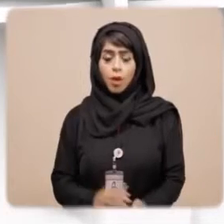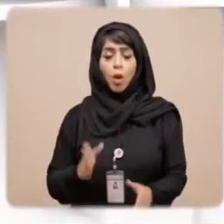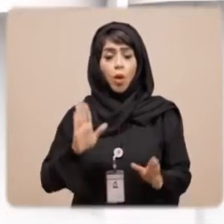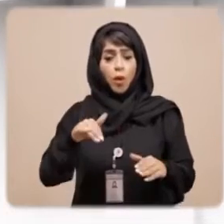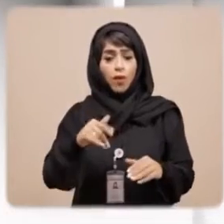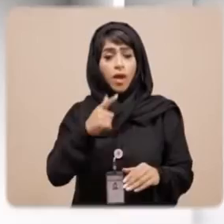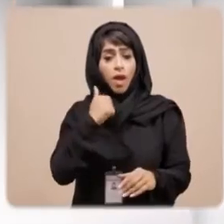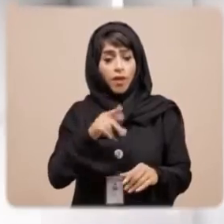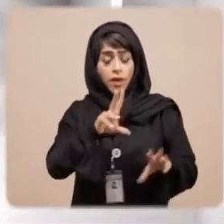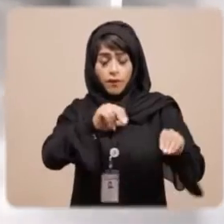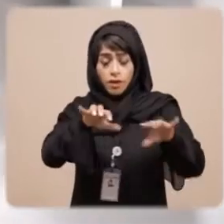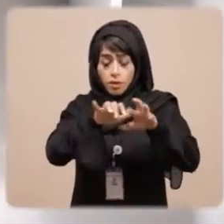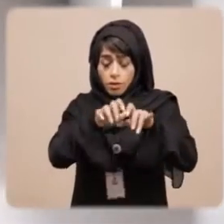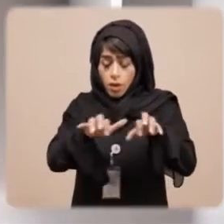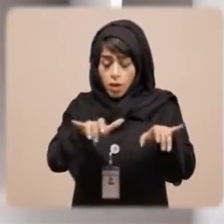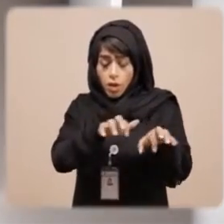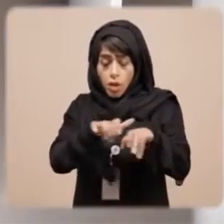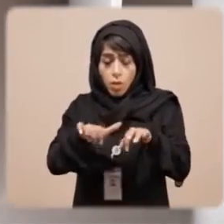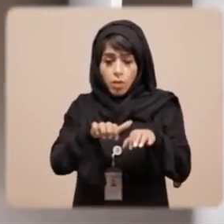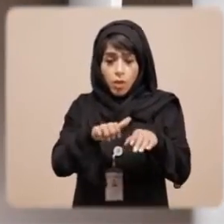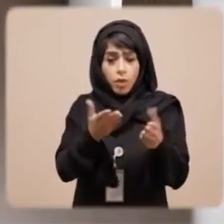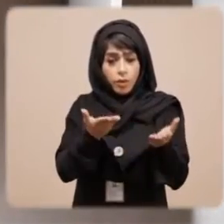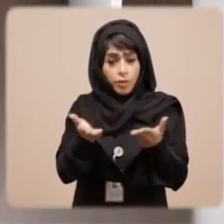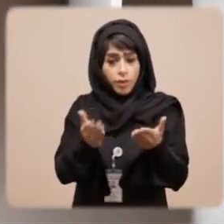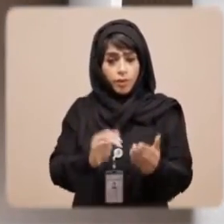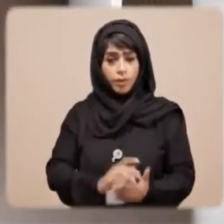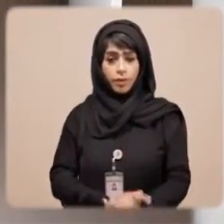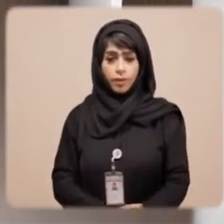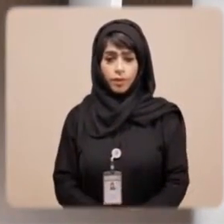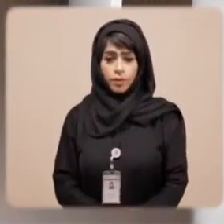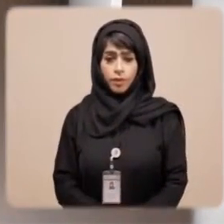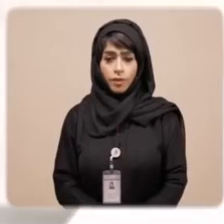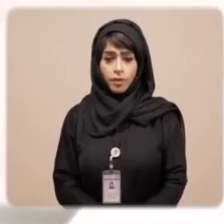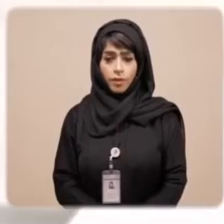وفي متناولهم أجهزة الحواسيب للإسخدام